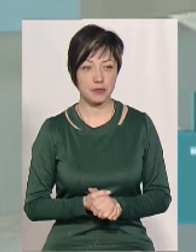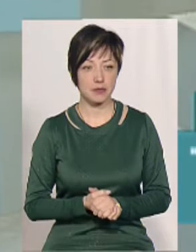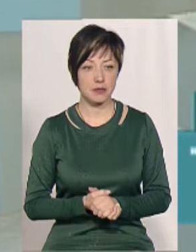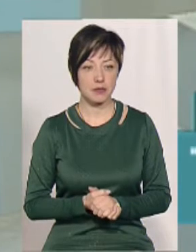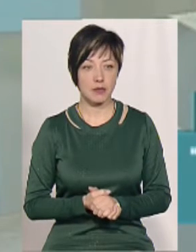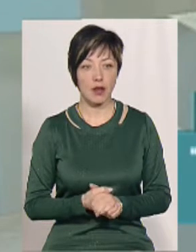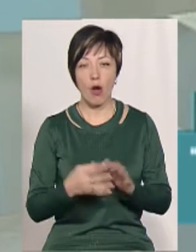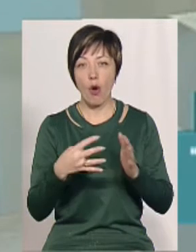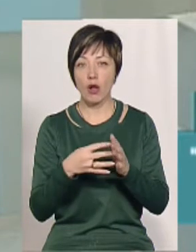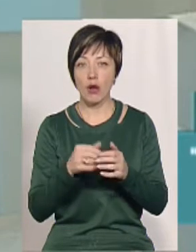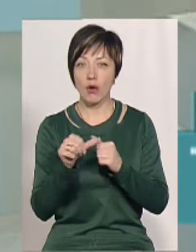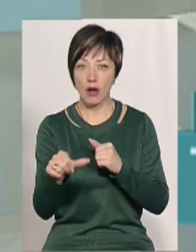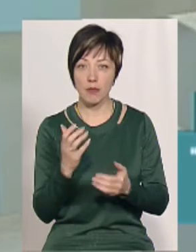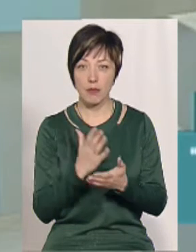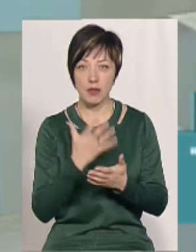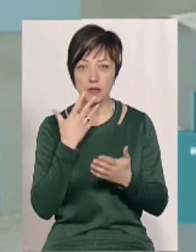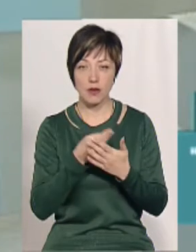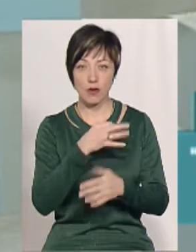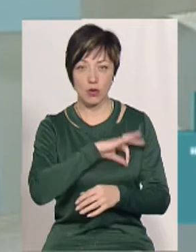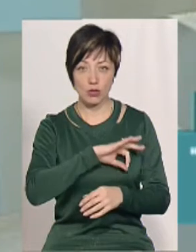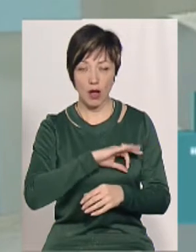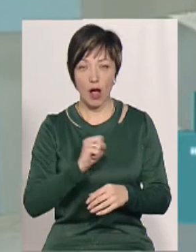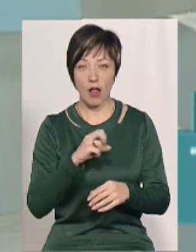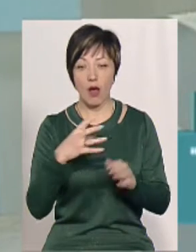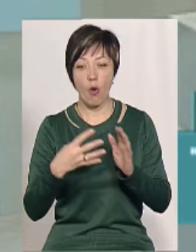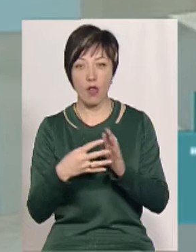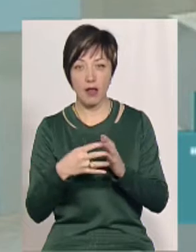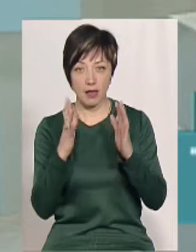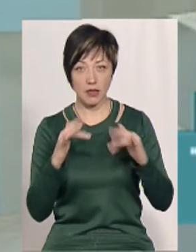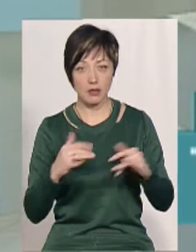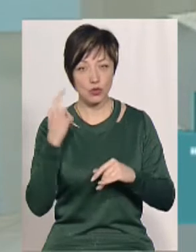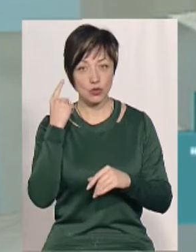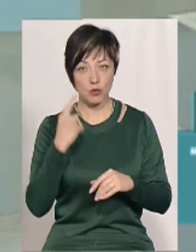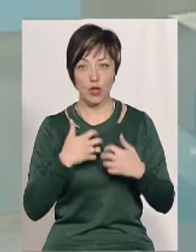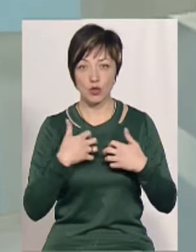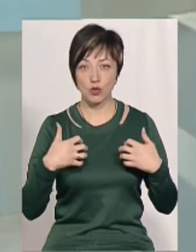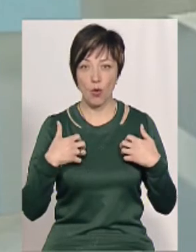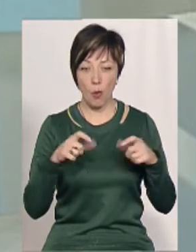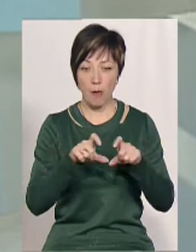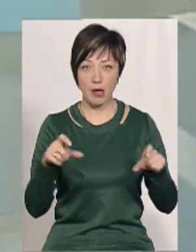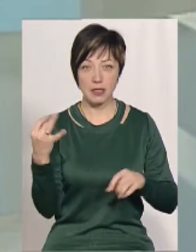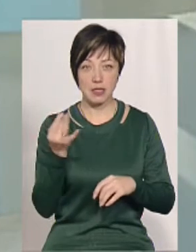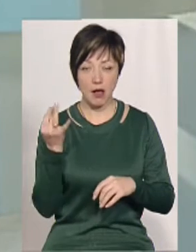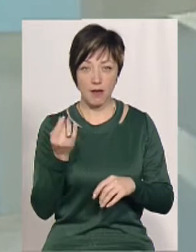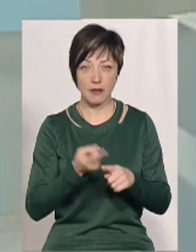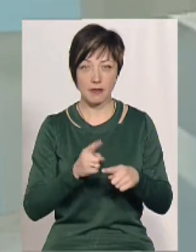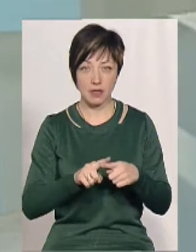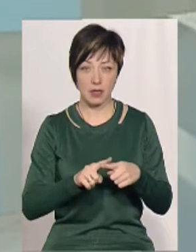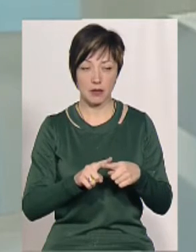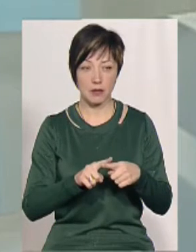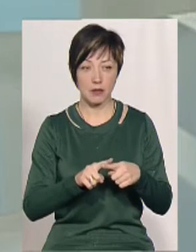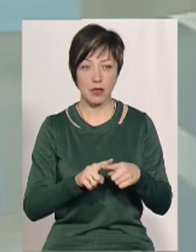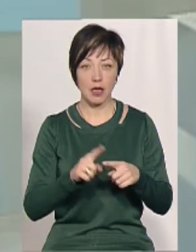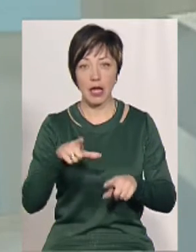Потім, ну, а голки окремо, що навіть там використовуються. Ну, голки, ми сьогодні чуємо, що зоопарки зацікавлені в тих